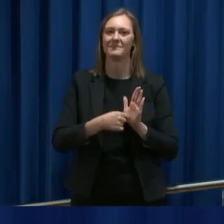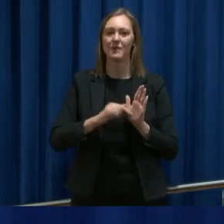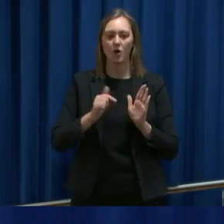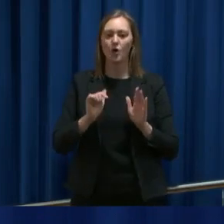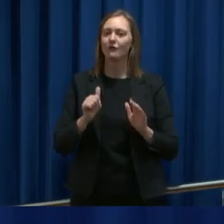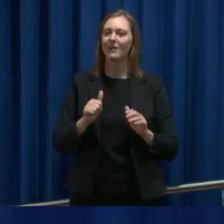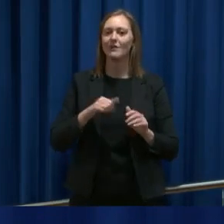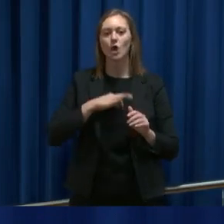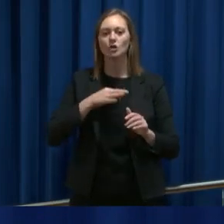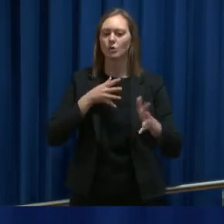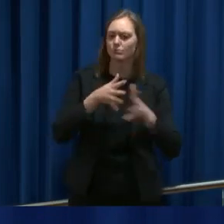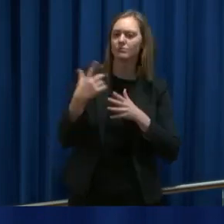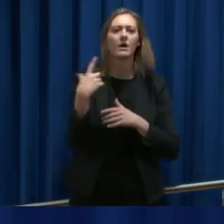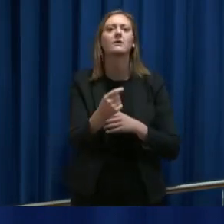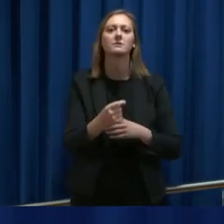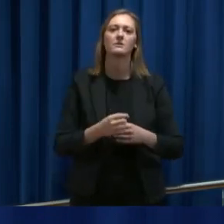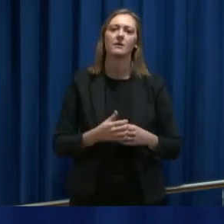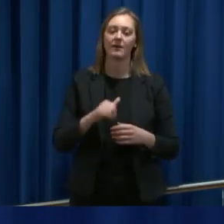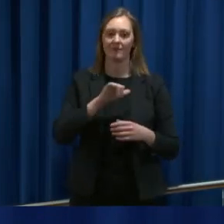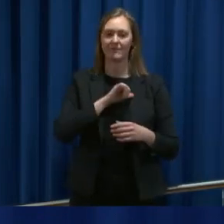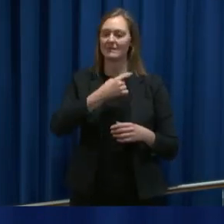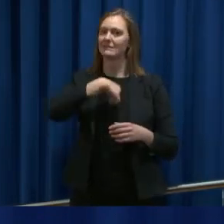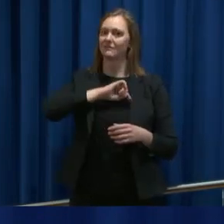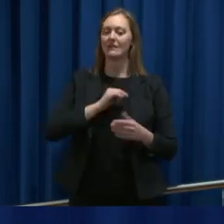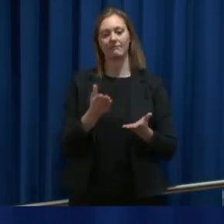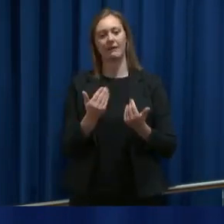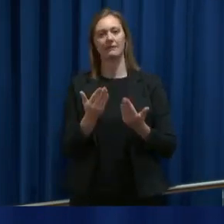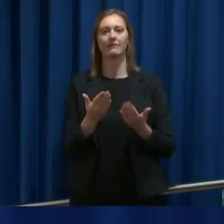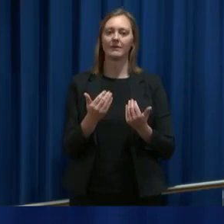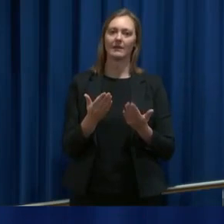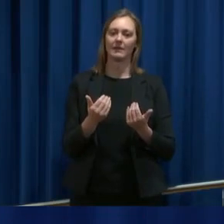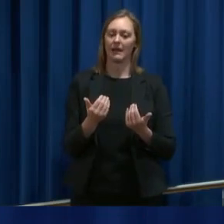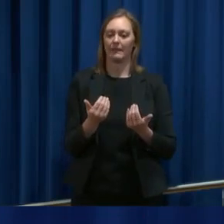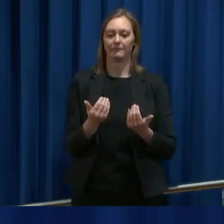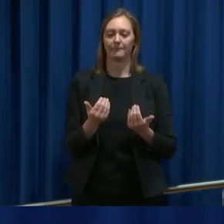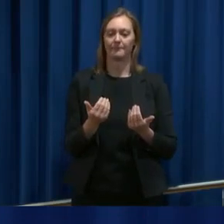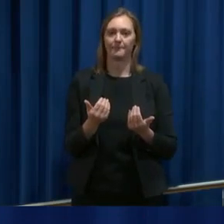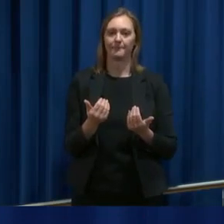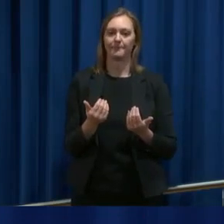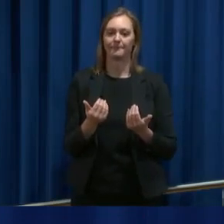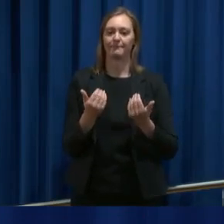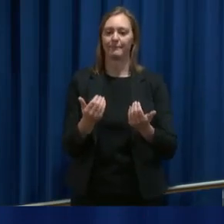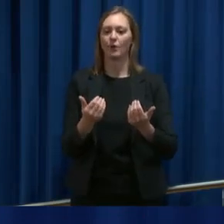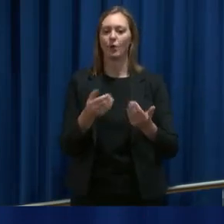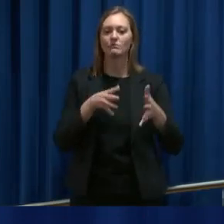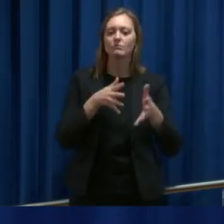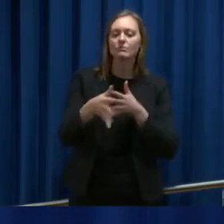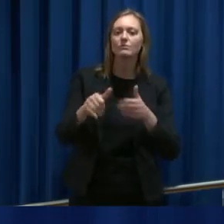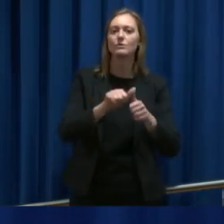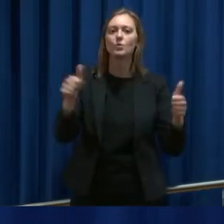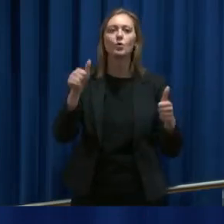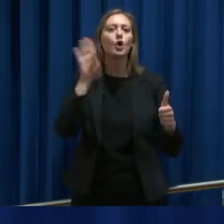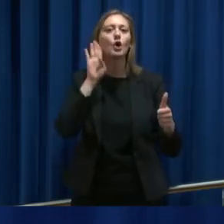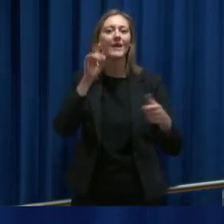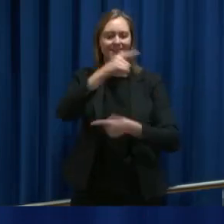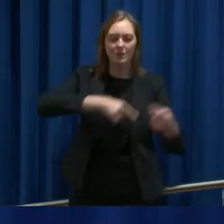jo for å få ting gjort raskt. Hadde vi ventet med, altså hadde vi ventet og skulle lagt store høringsrunder, og